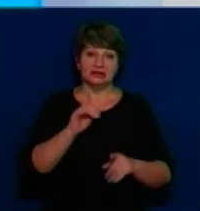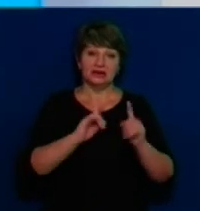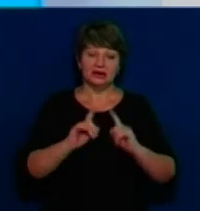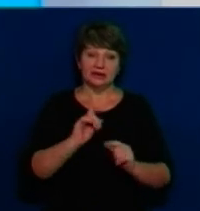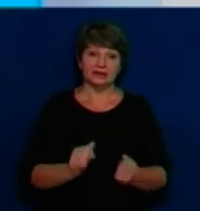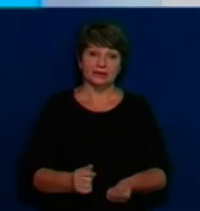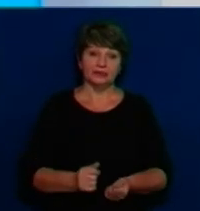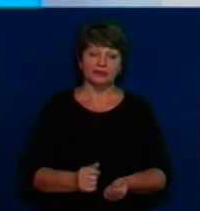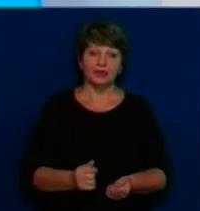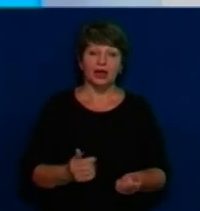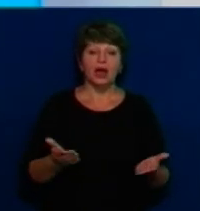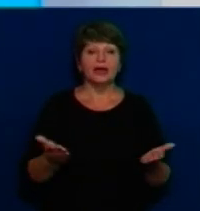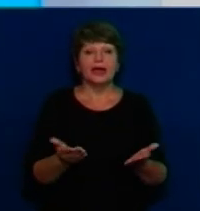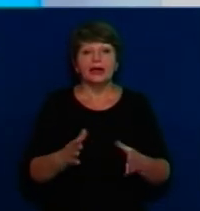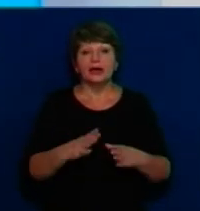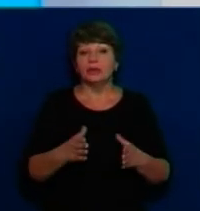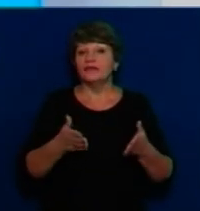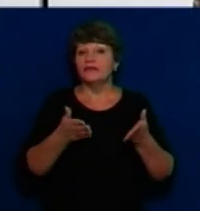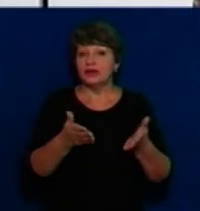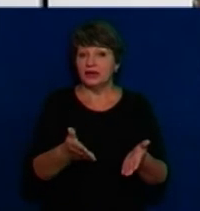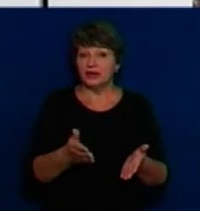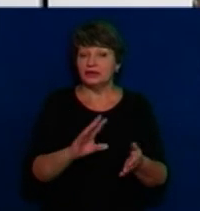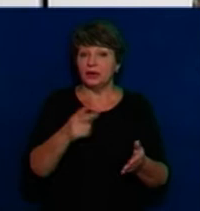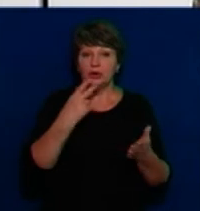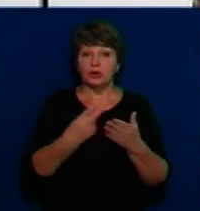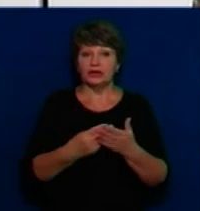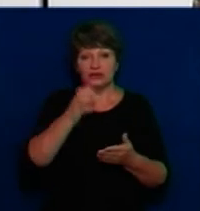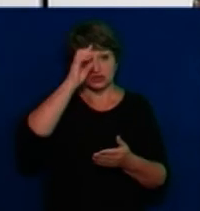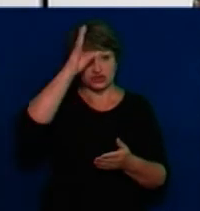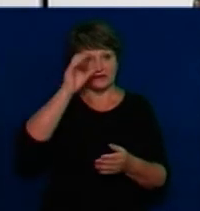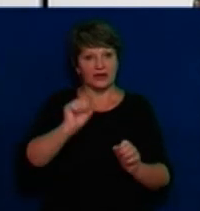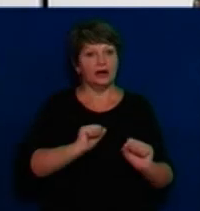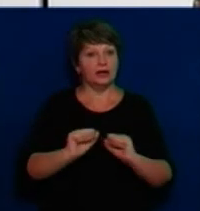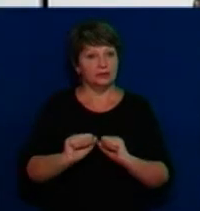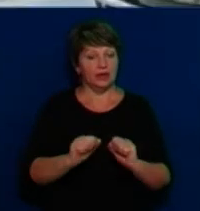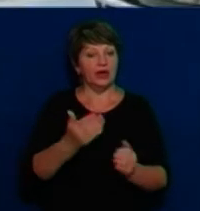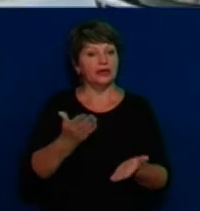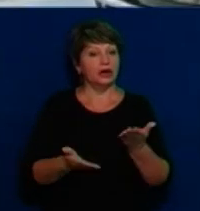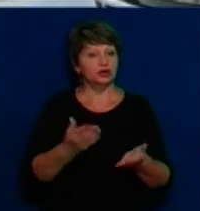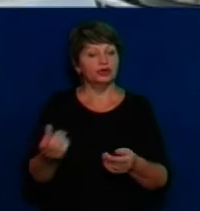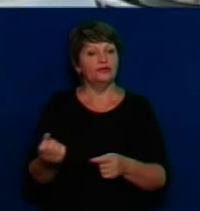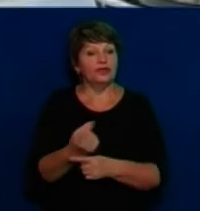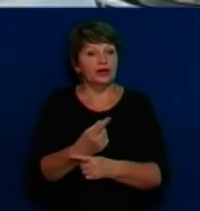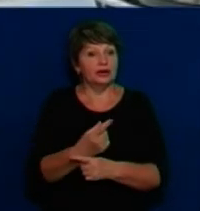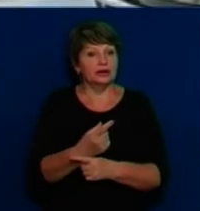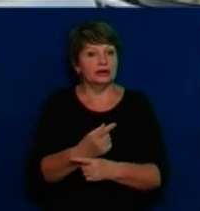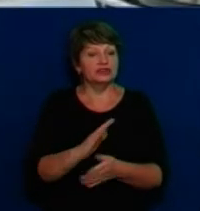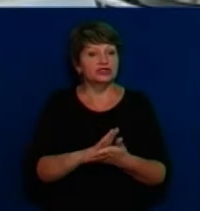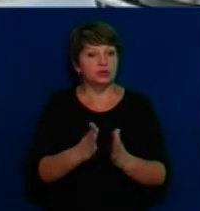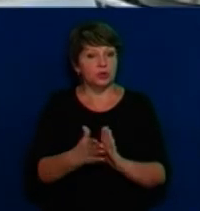Тобто, який би варіант не внесла державна адміністрація, якщо виникає ситуація, що